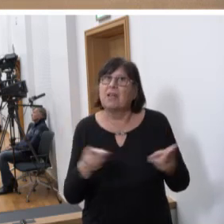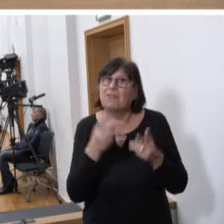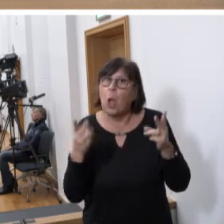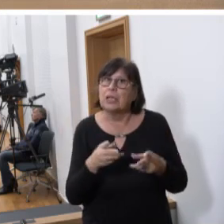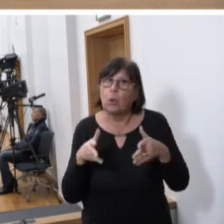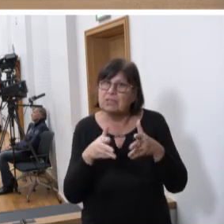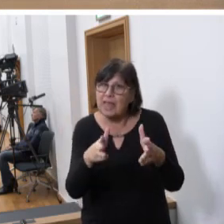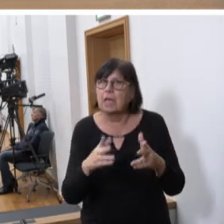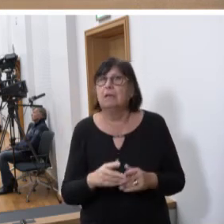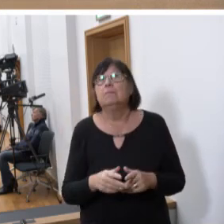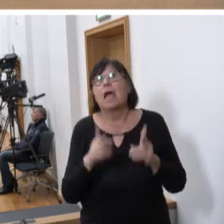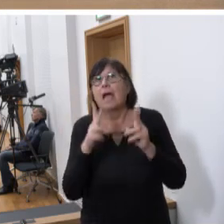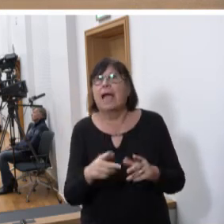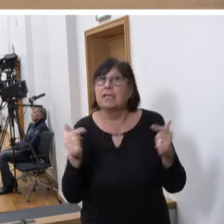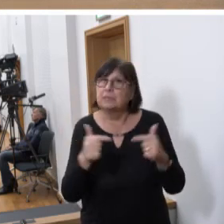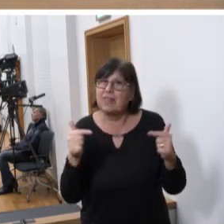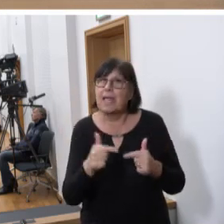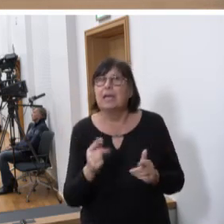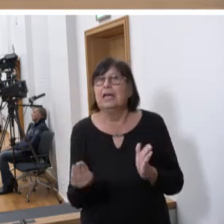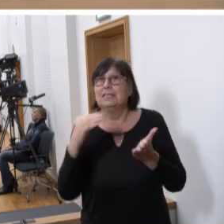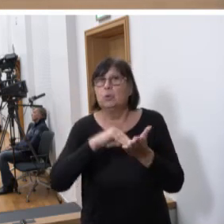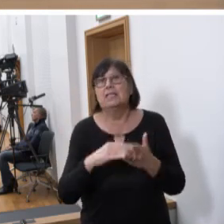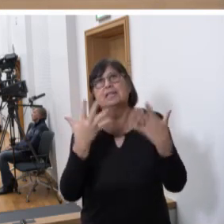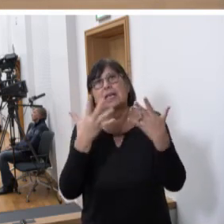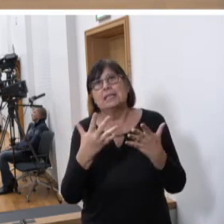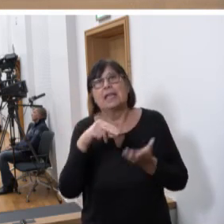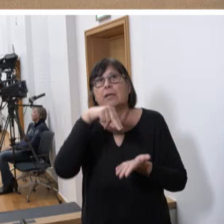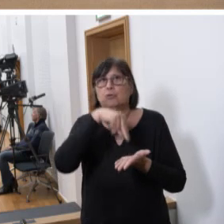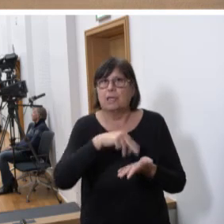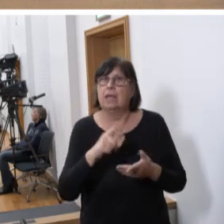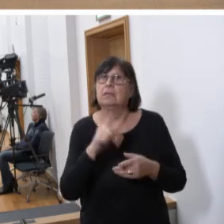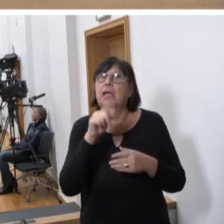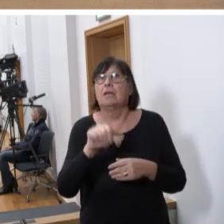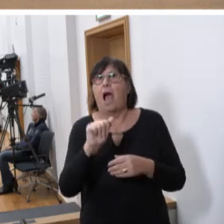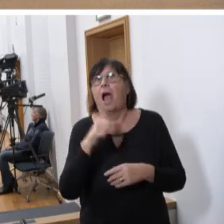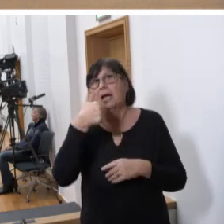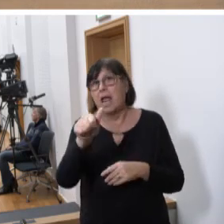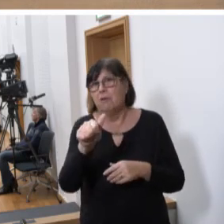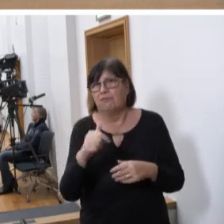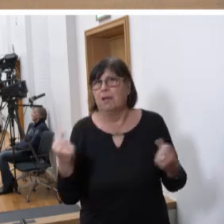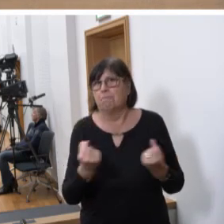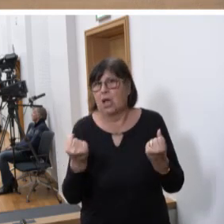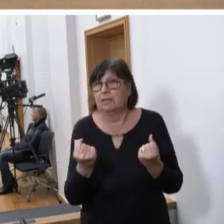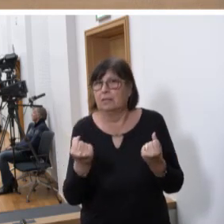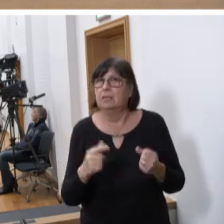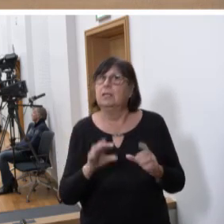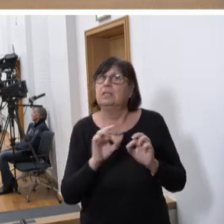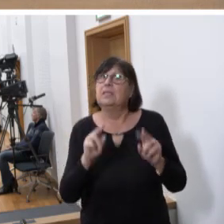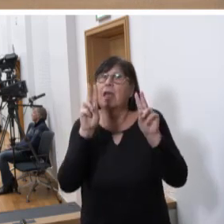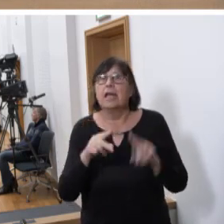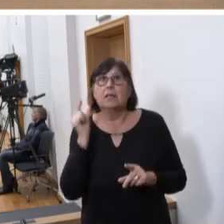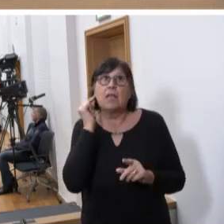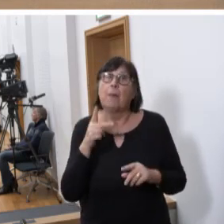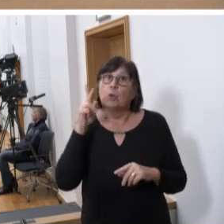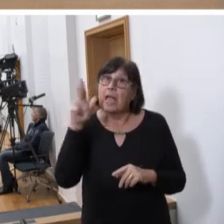Rechtswege, indem wir zusätzliche 10 Stellenhebungen in der A11 schaffen. Meine sehr verehrten Damen und Herren, liebe